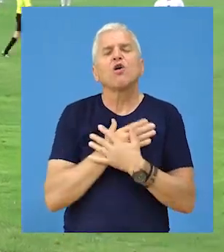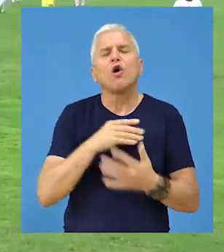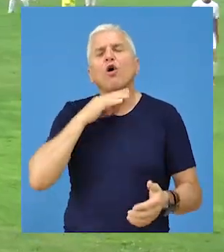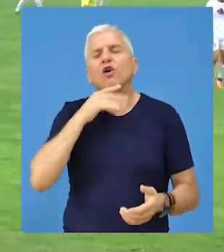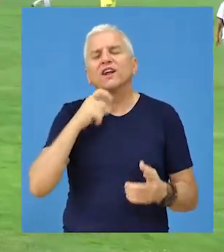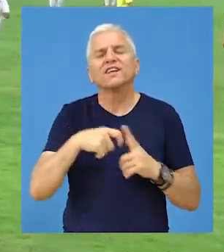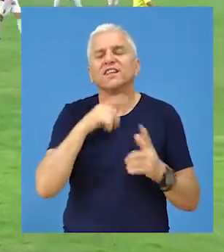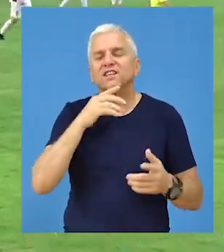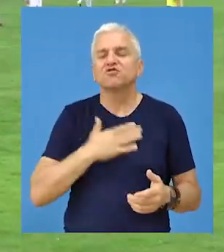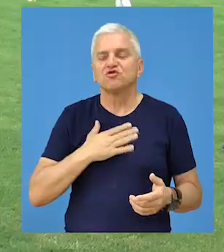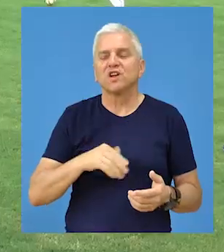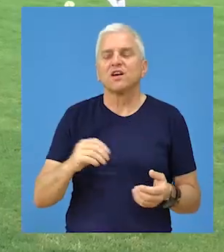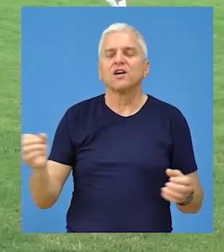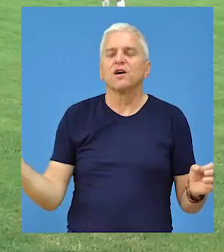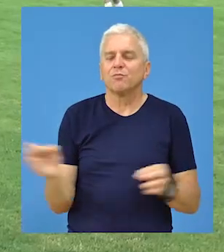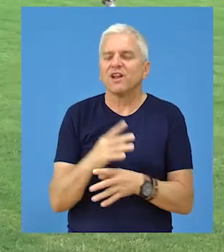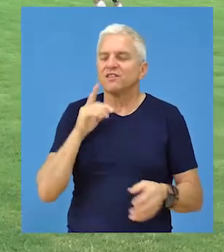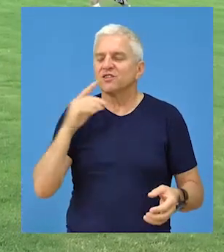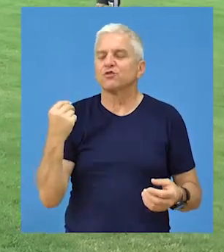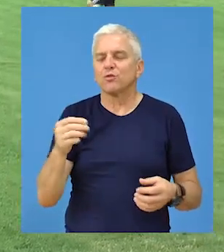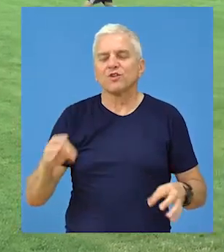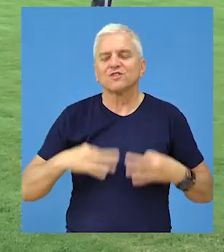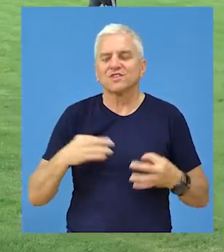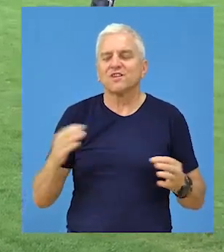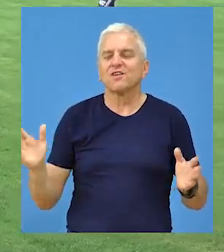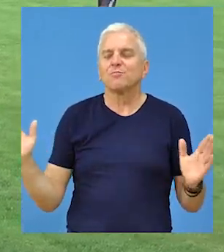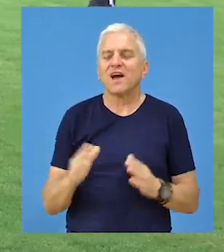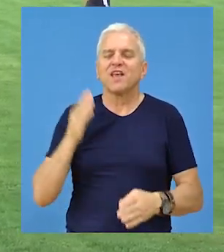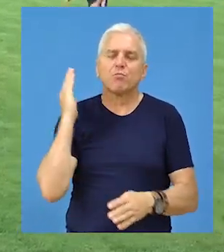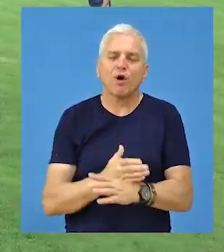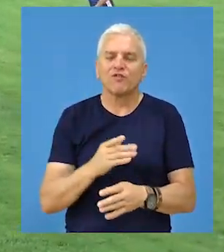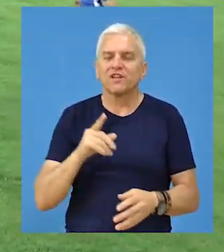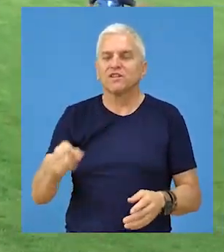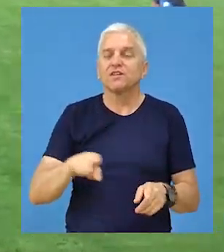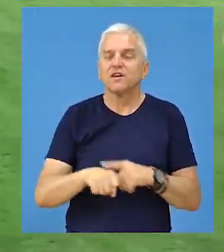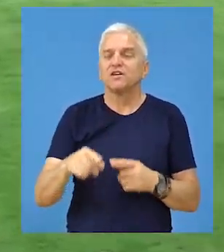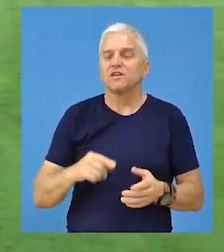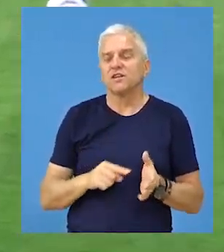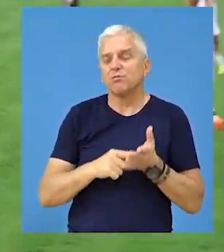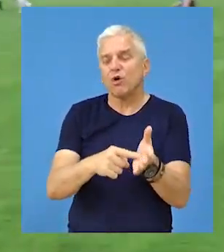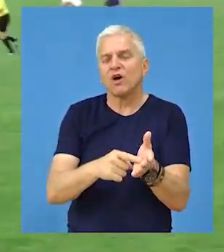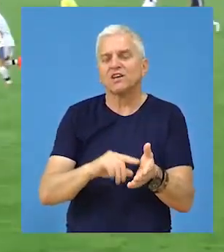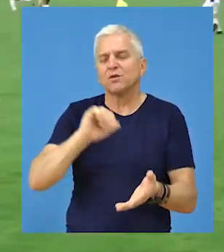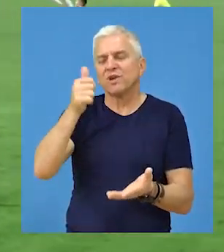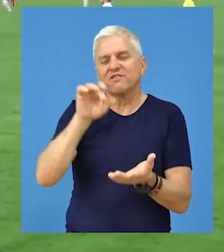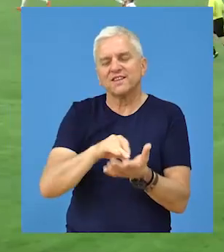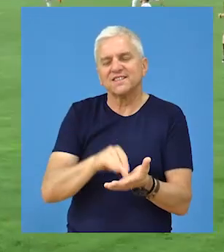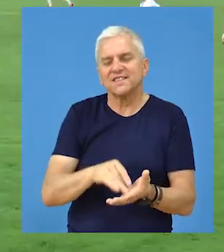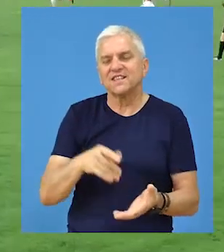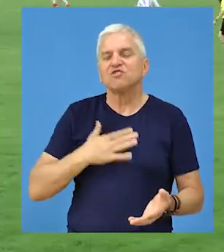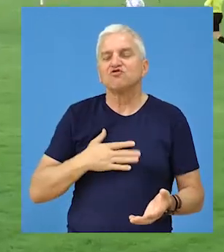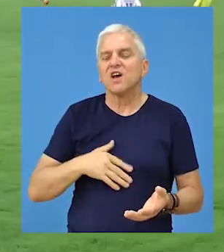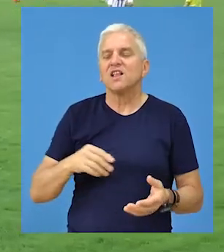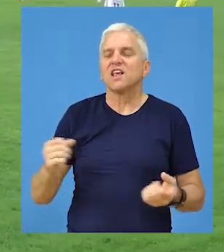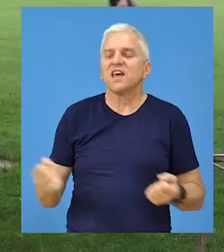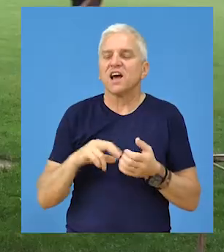Kudrić je prisutnim igračima poželeo prvenstveno dobro zdravlje i što manje povreda u narednoj sezoni, ujedno predočio ime prioritetne ciljeve,